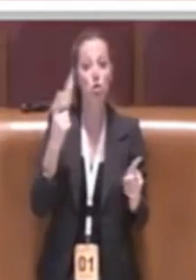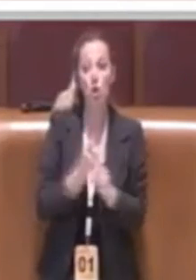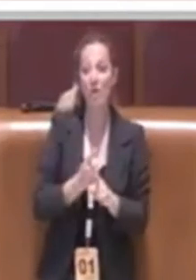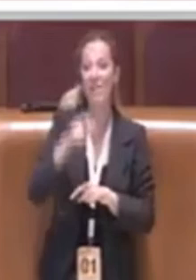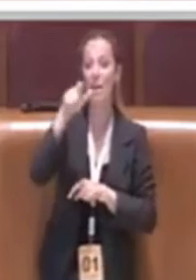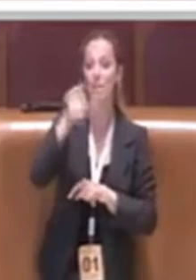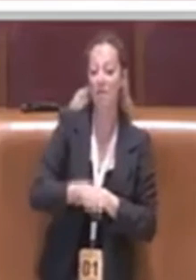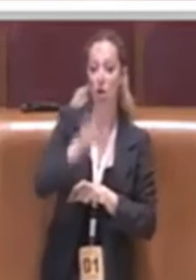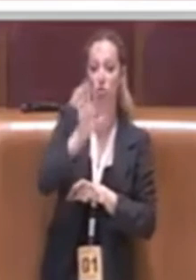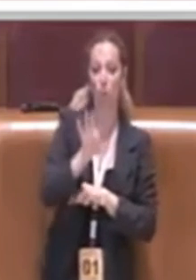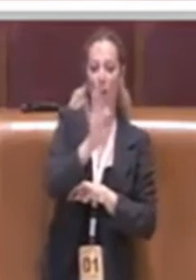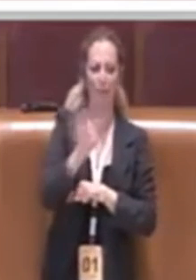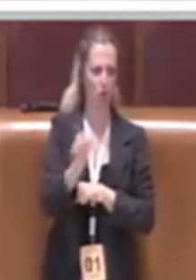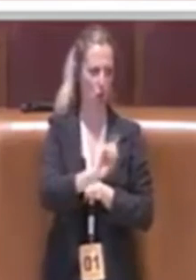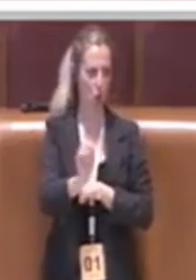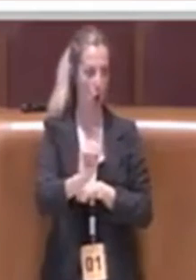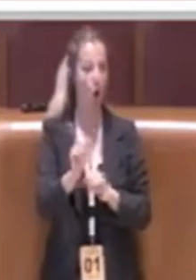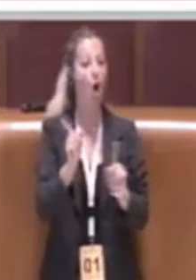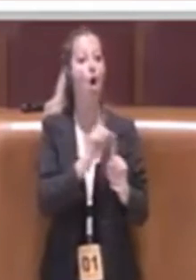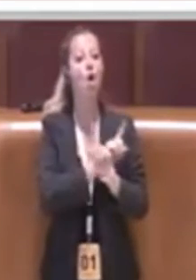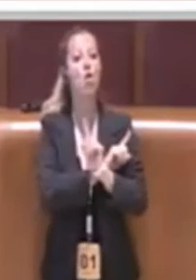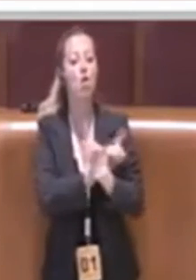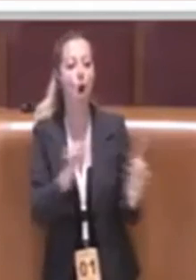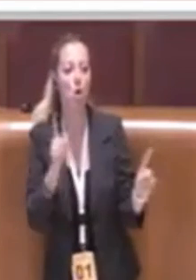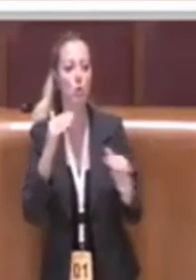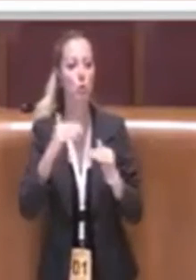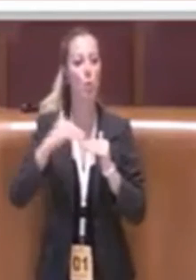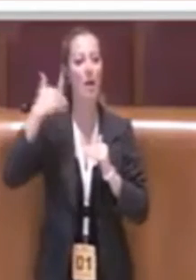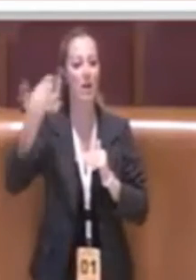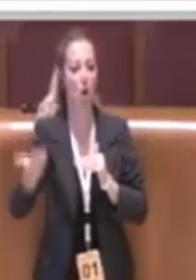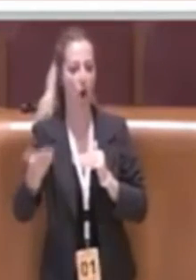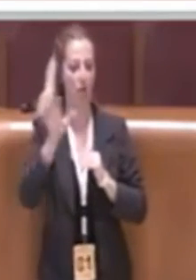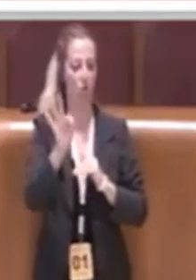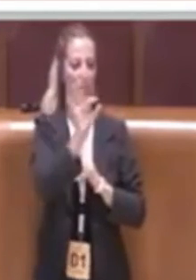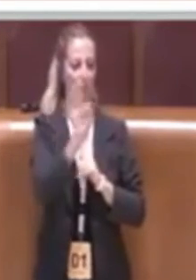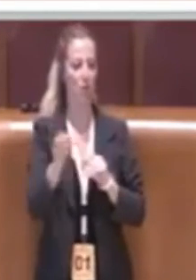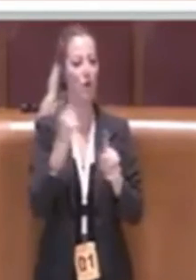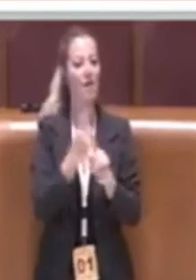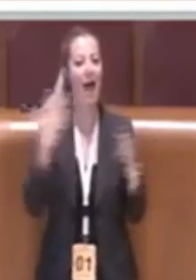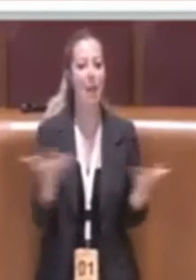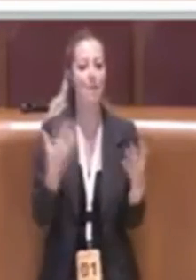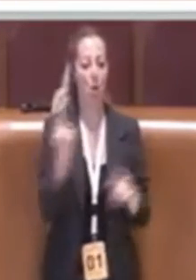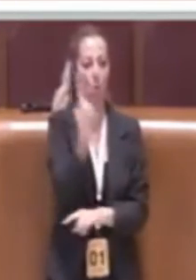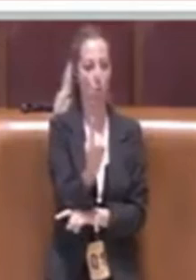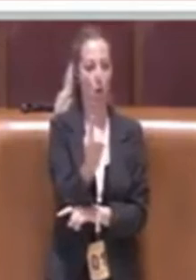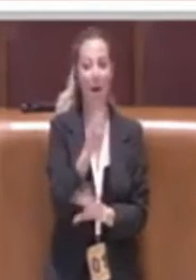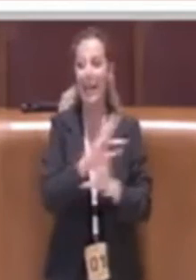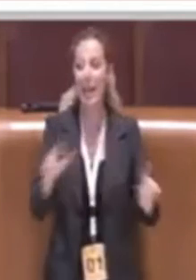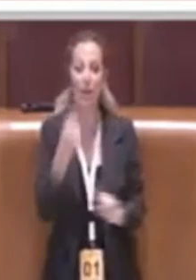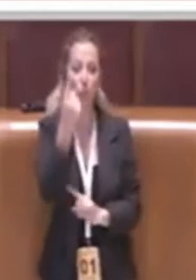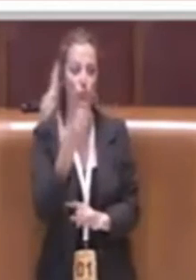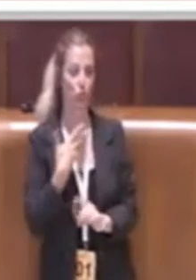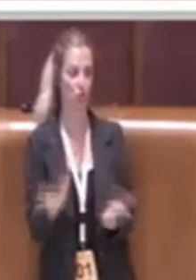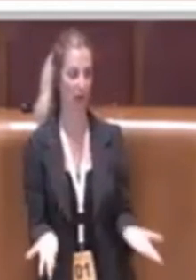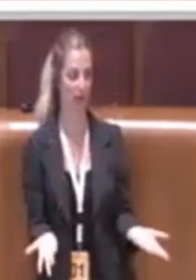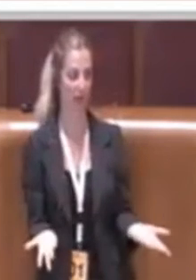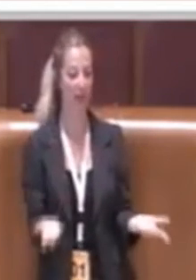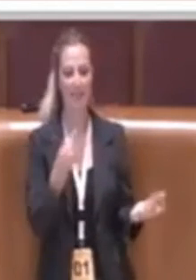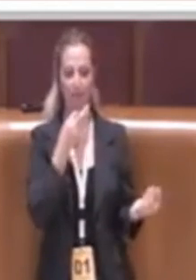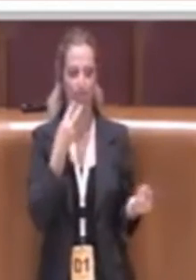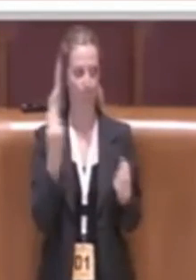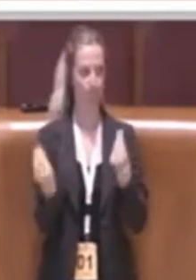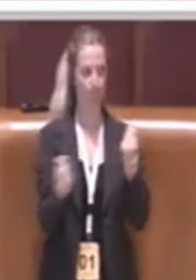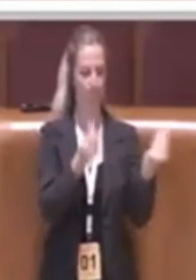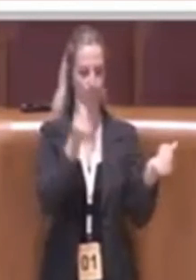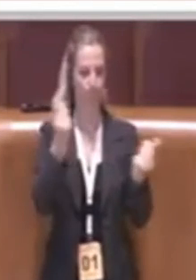50% è non superiore a per cui doveva essere almeno uno ma quell'uno non c'era per cui c'è qualcosa che